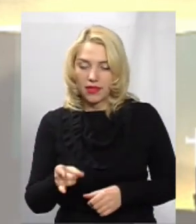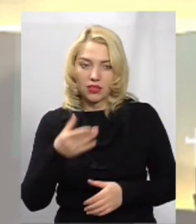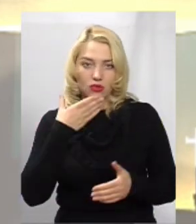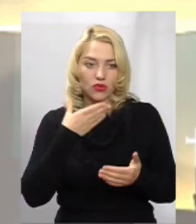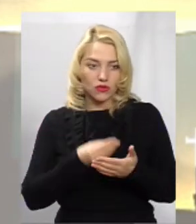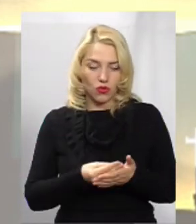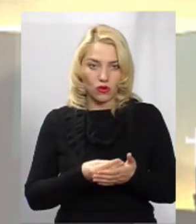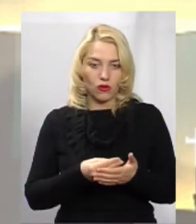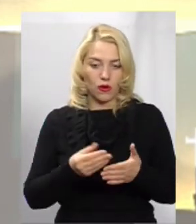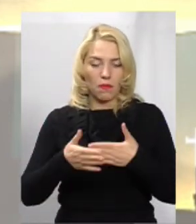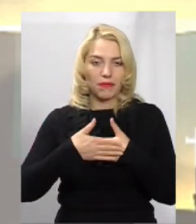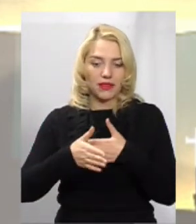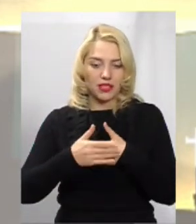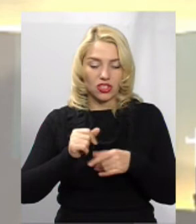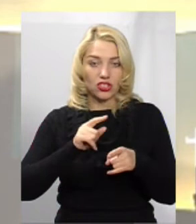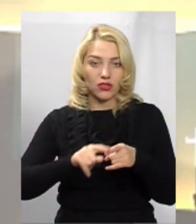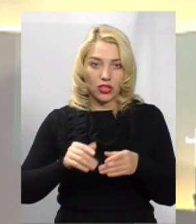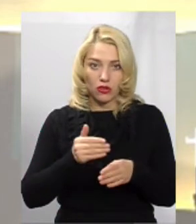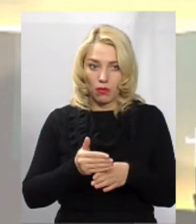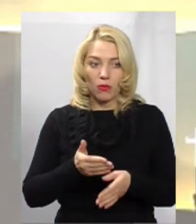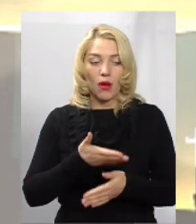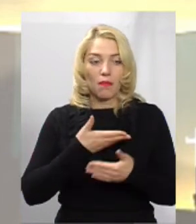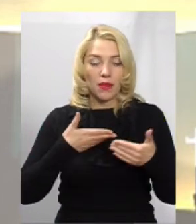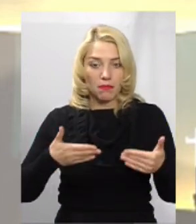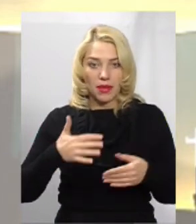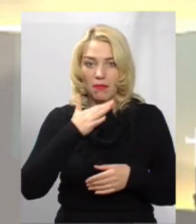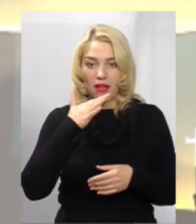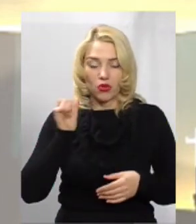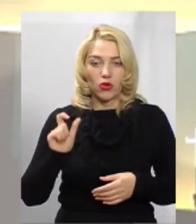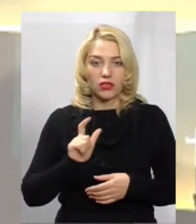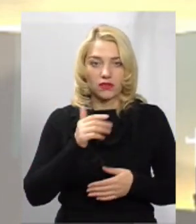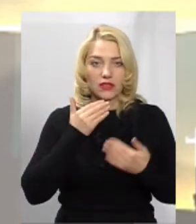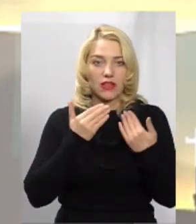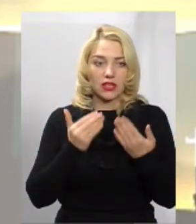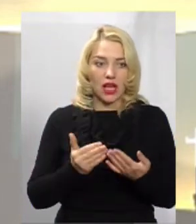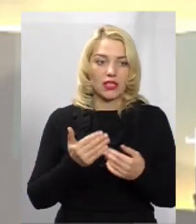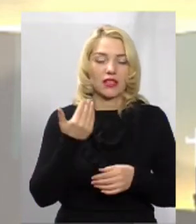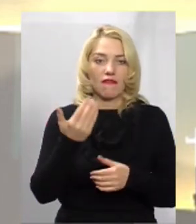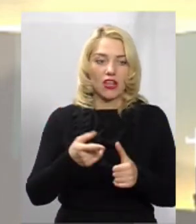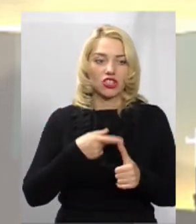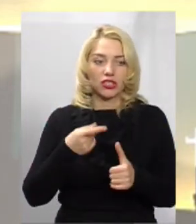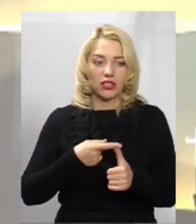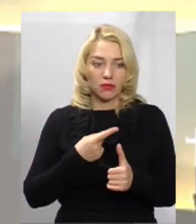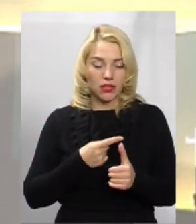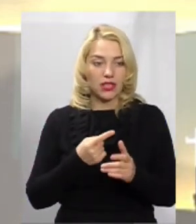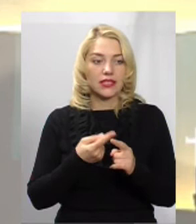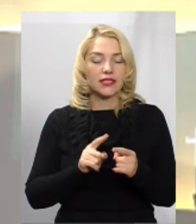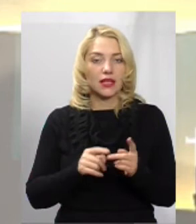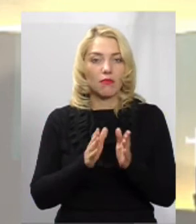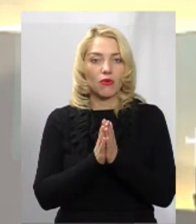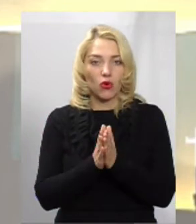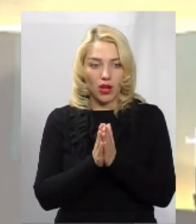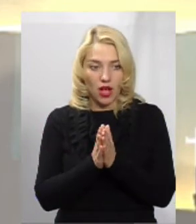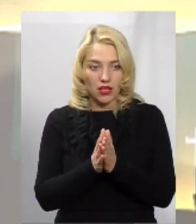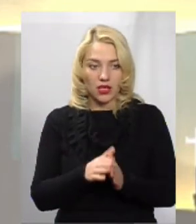швидка допомога, і так. Ми з одного розливу зверталися на ваше ім'я з цим проханням